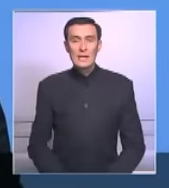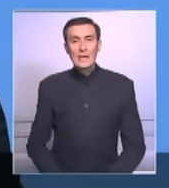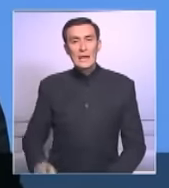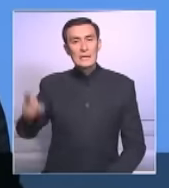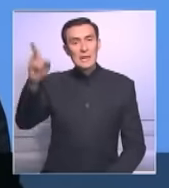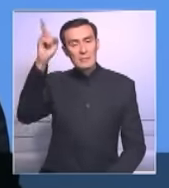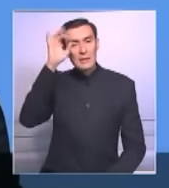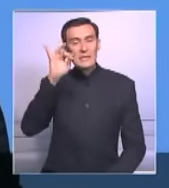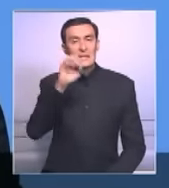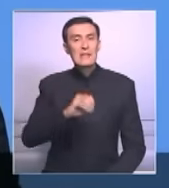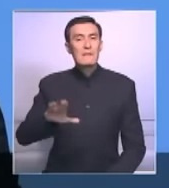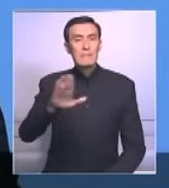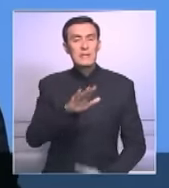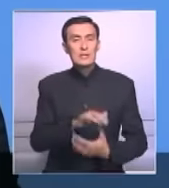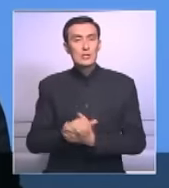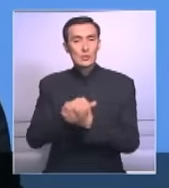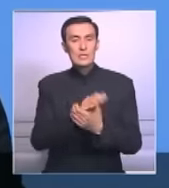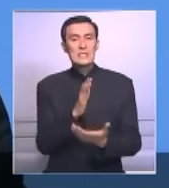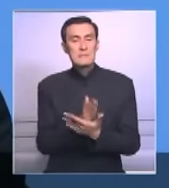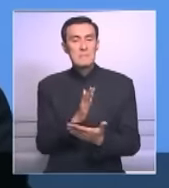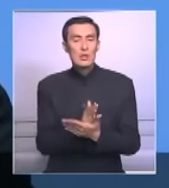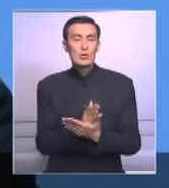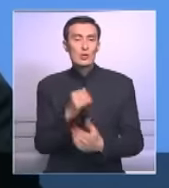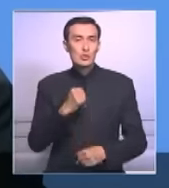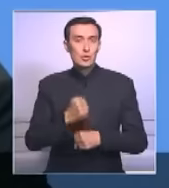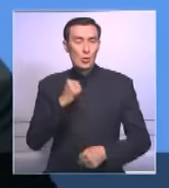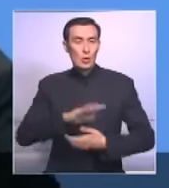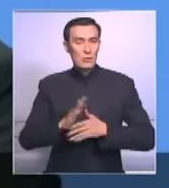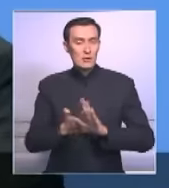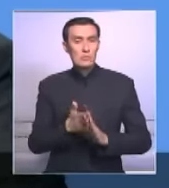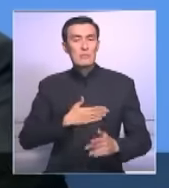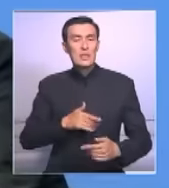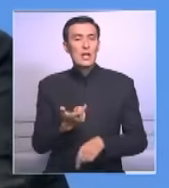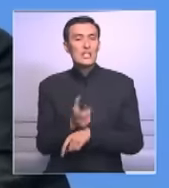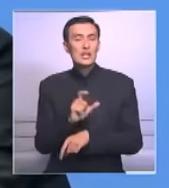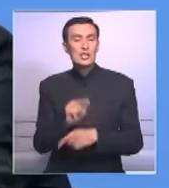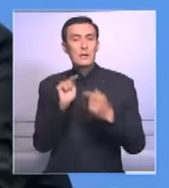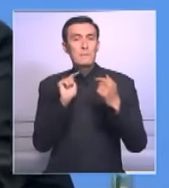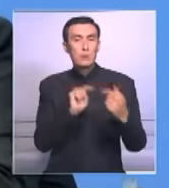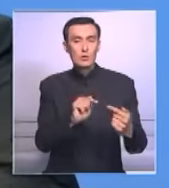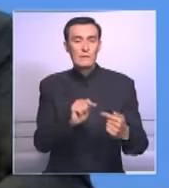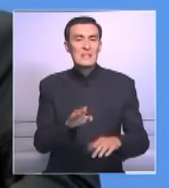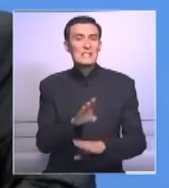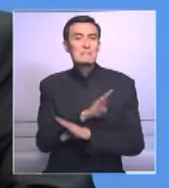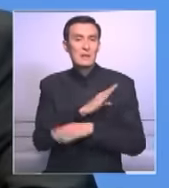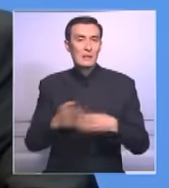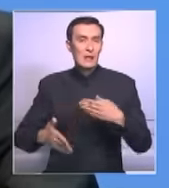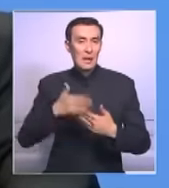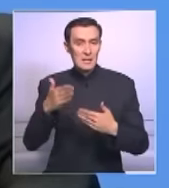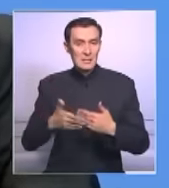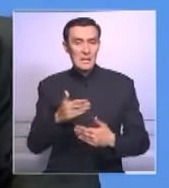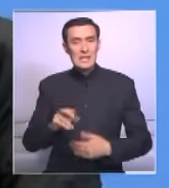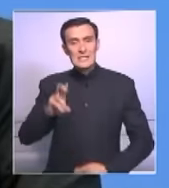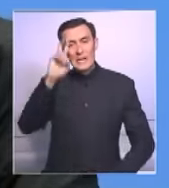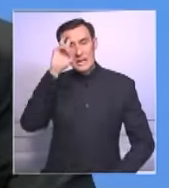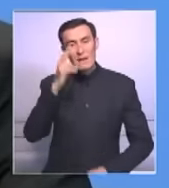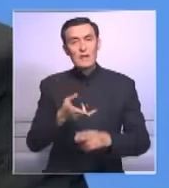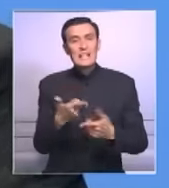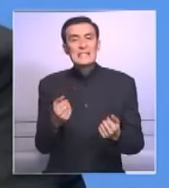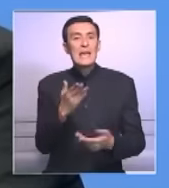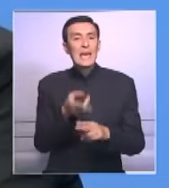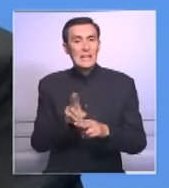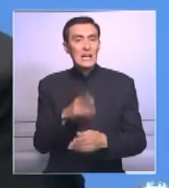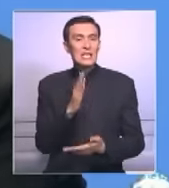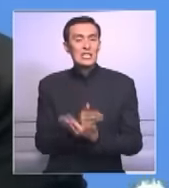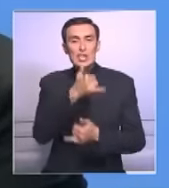Германия и Европейский Союз имеют четкую позицию. Мы категорически выступаем против смертной казни. Страна, в которой она есть, не